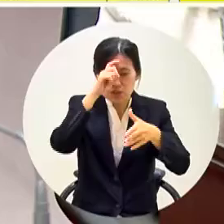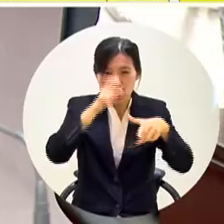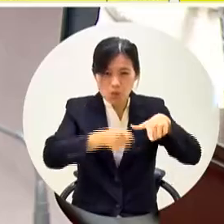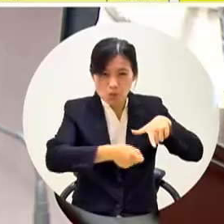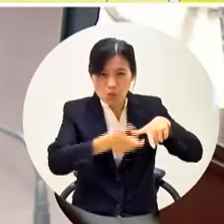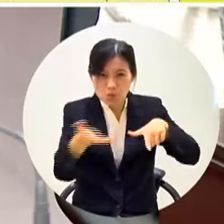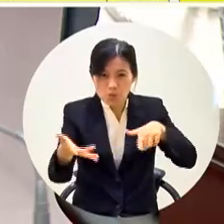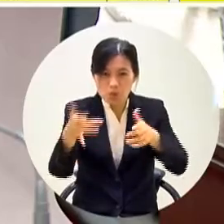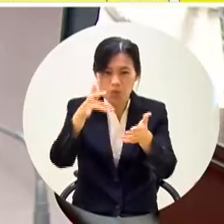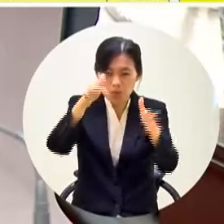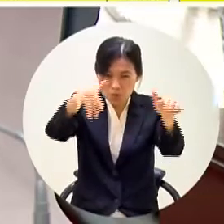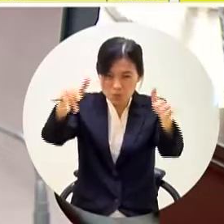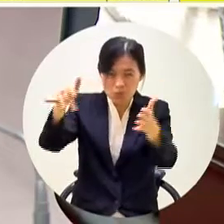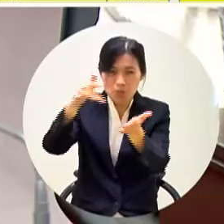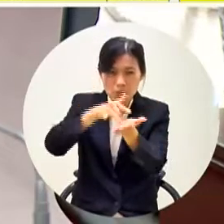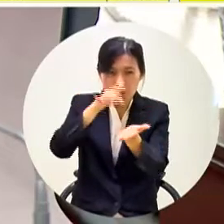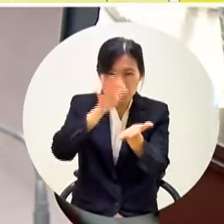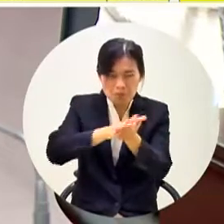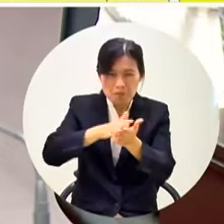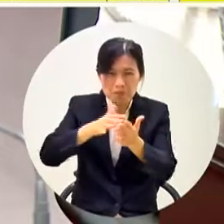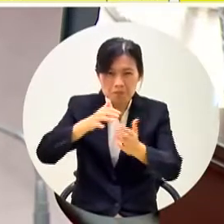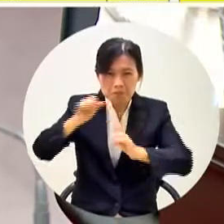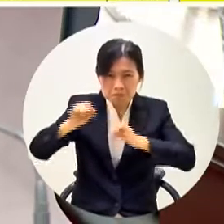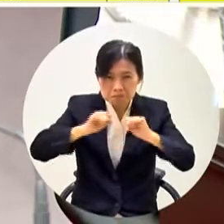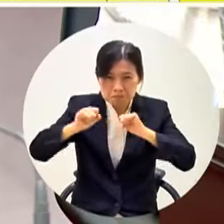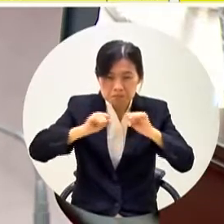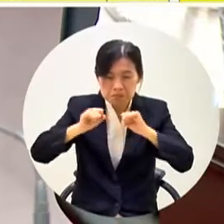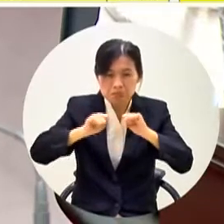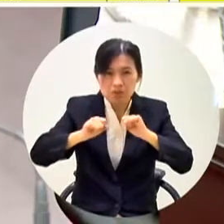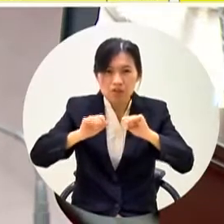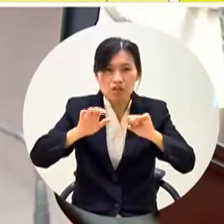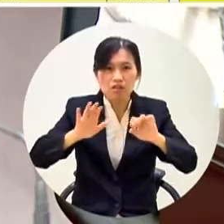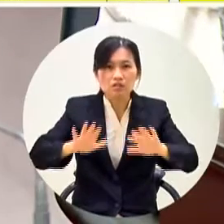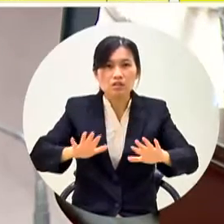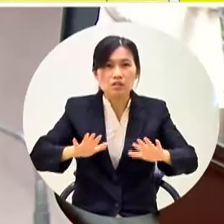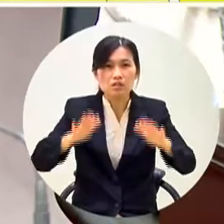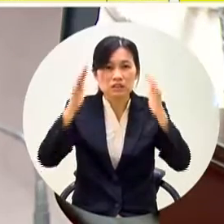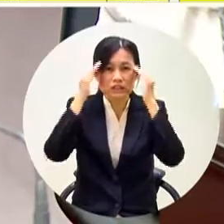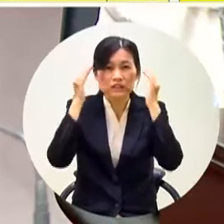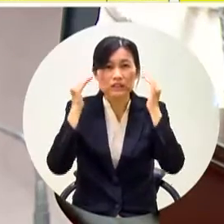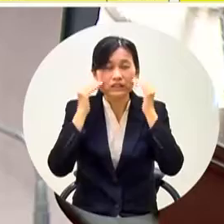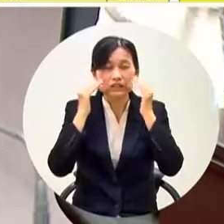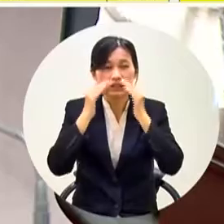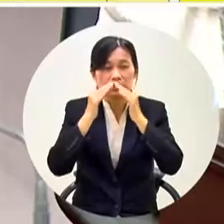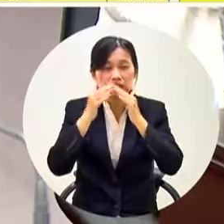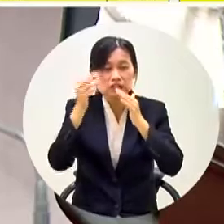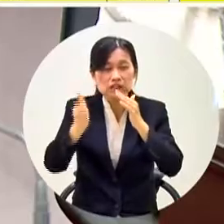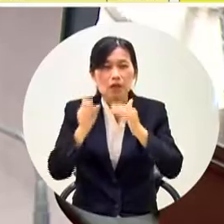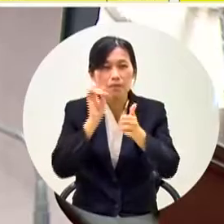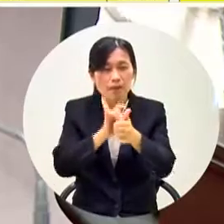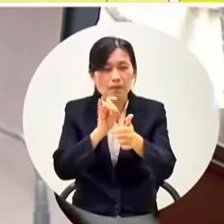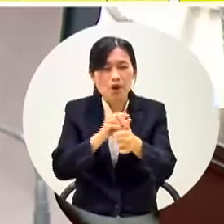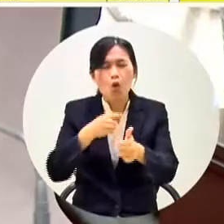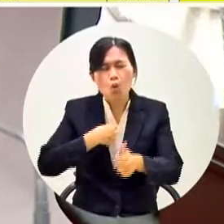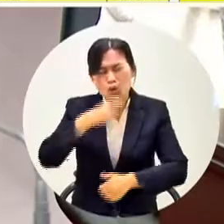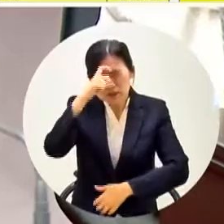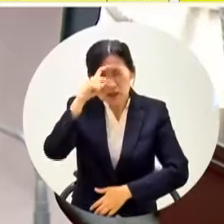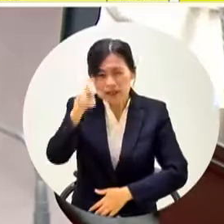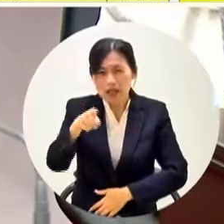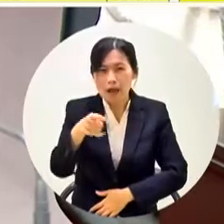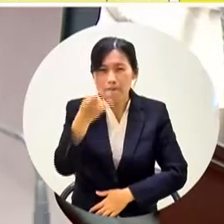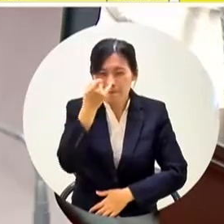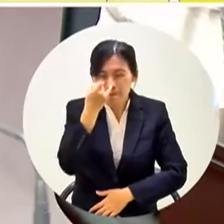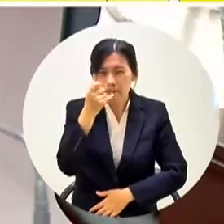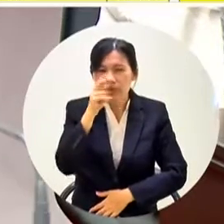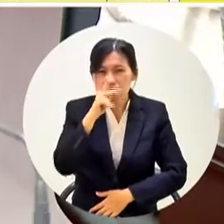競標的方式好你今天市長已經跳票了就票票我很希望他坦誠認錯去向高雄市民講